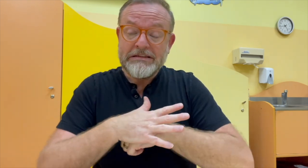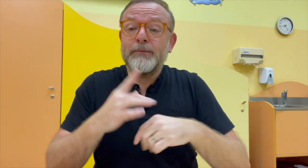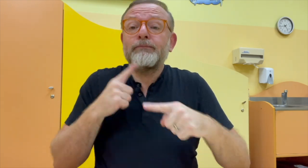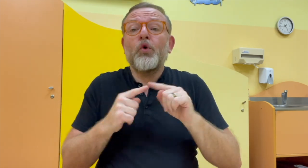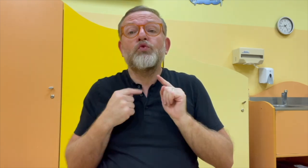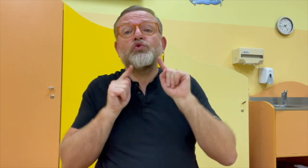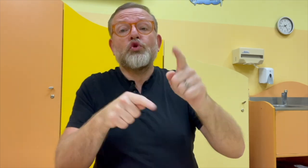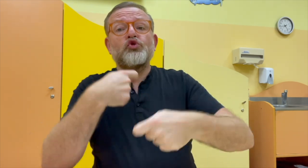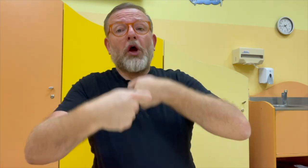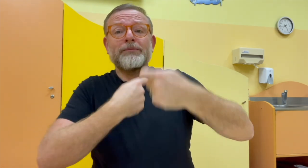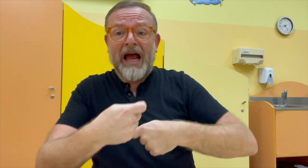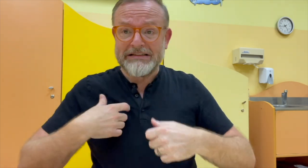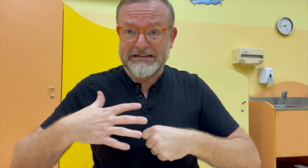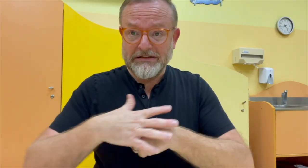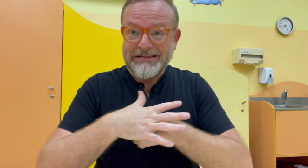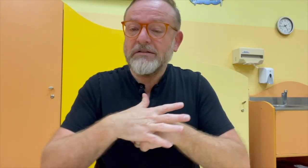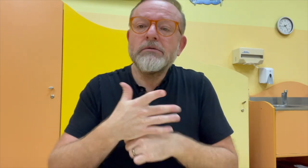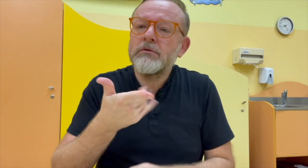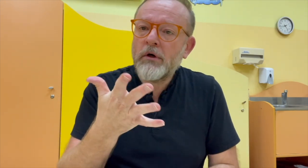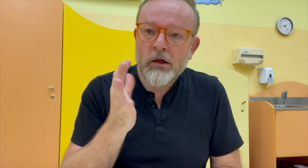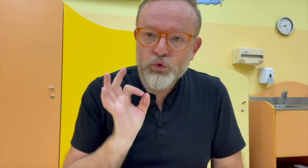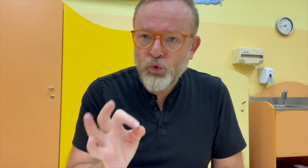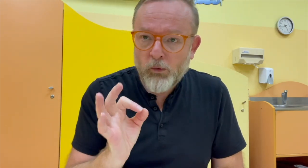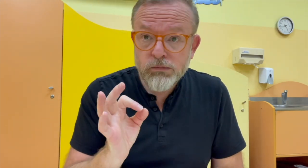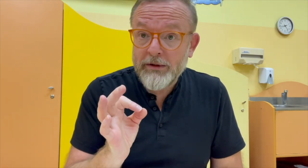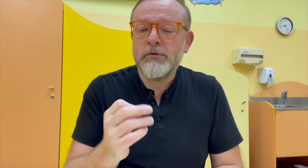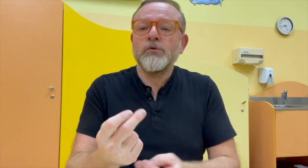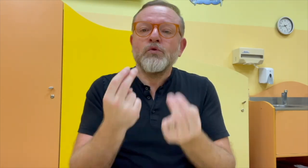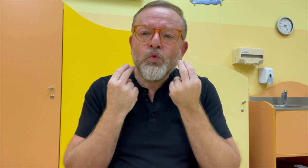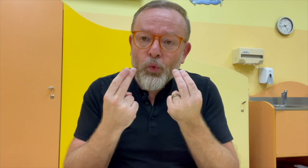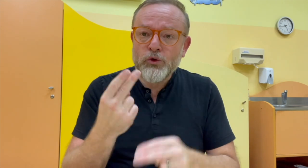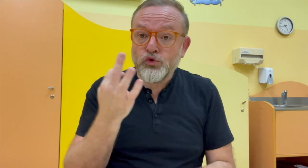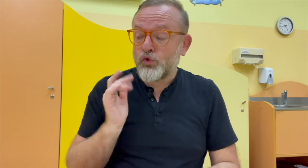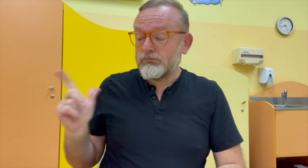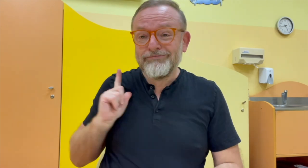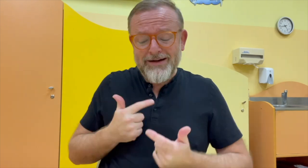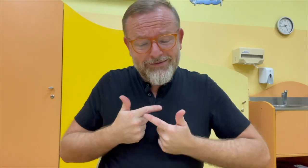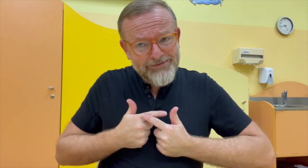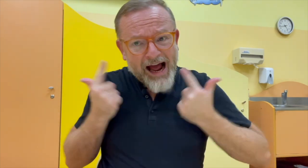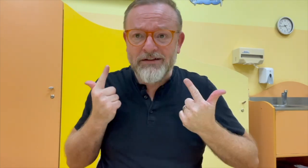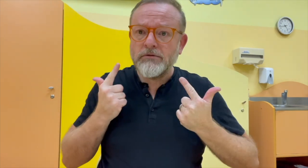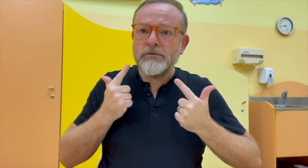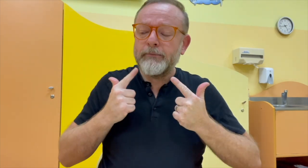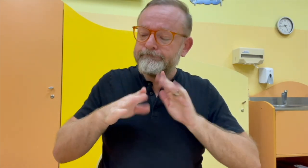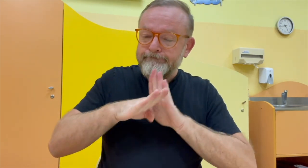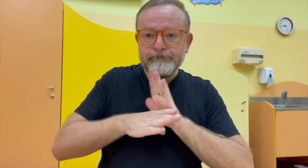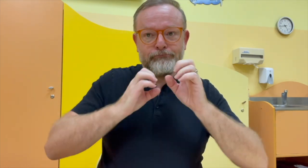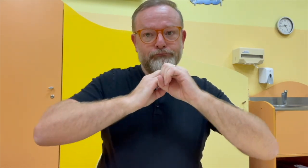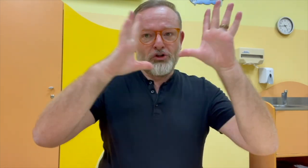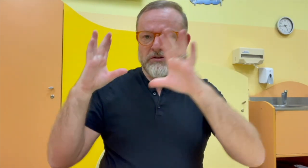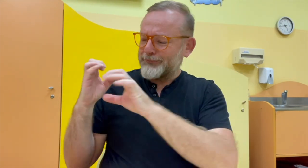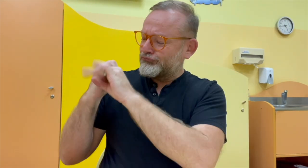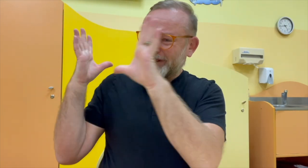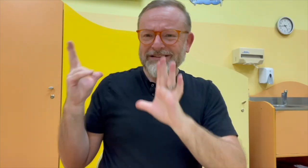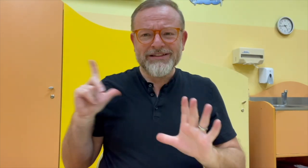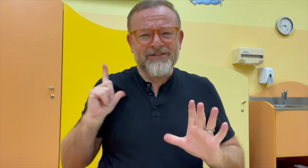práci, chuť k motivaci a nechtějí chodit do práci, nechtějí spolupracovat s tím kolegou. Tak proto,